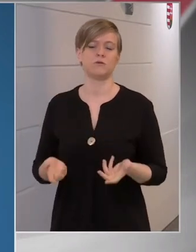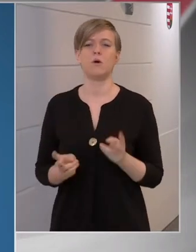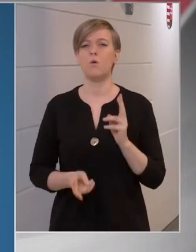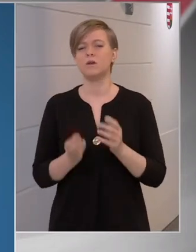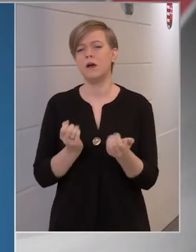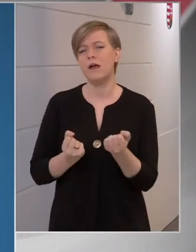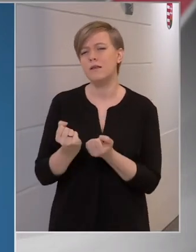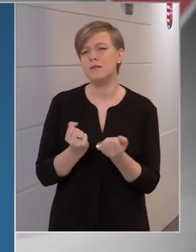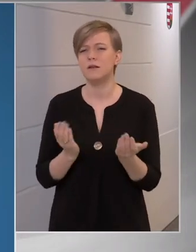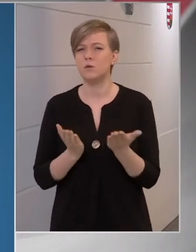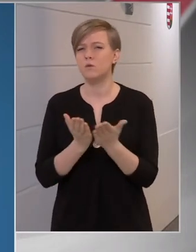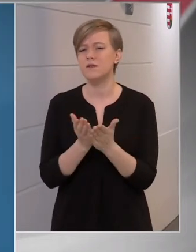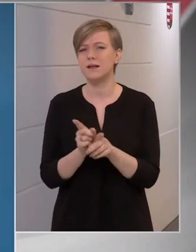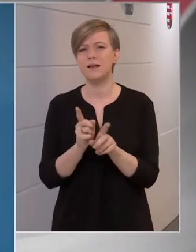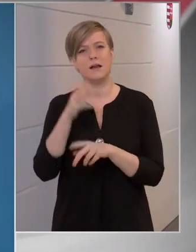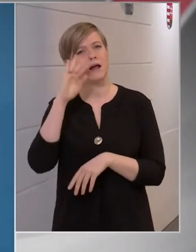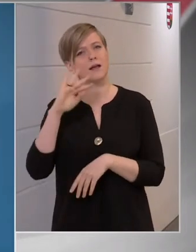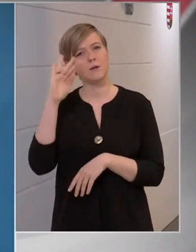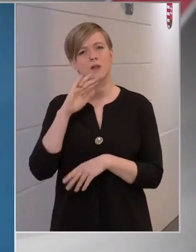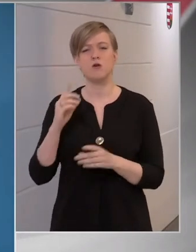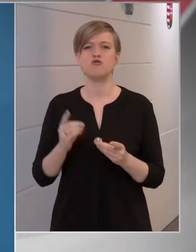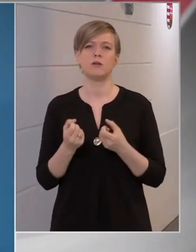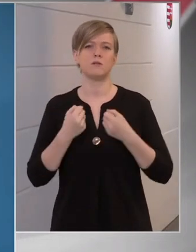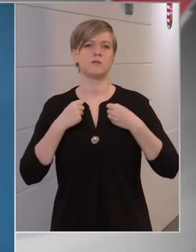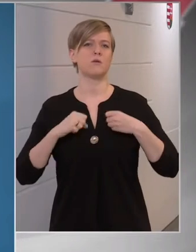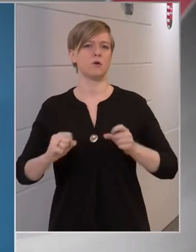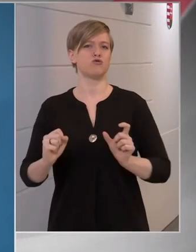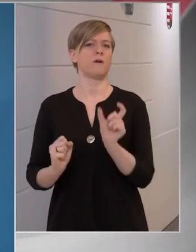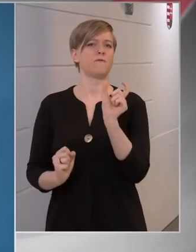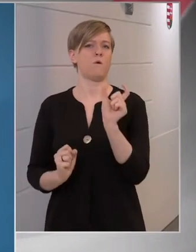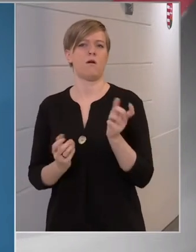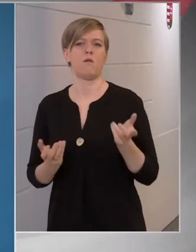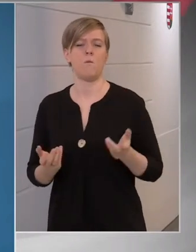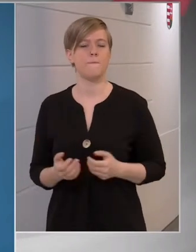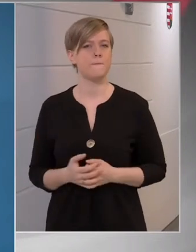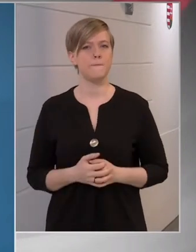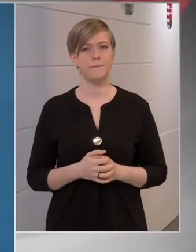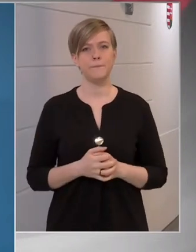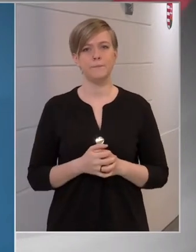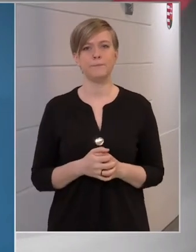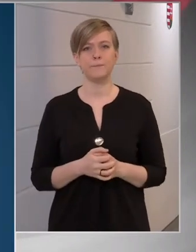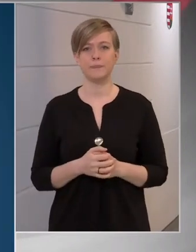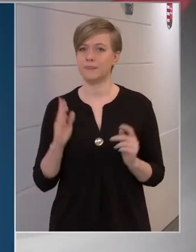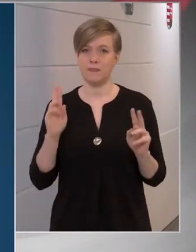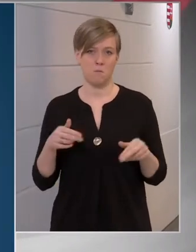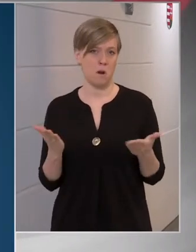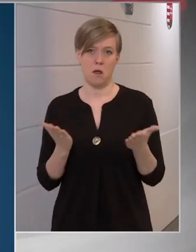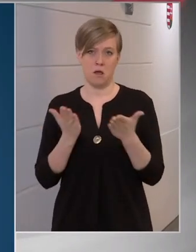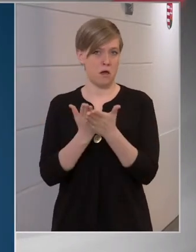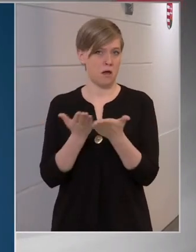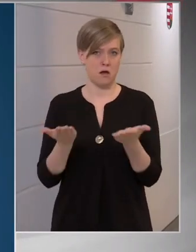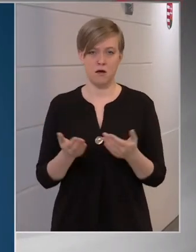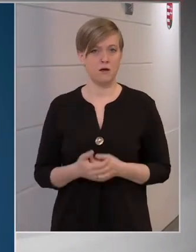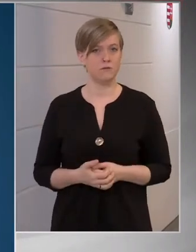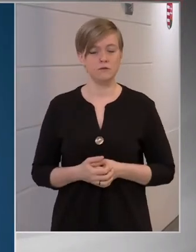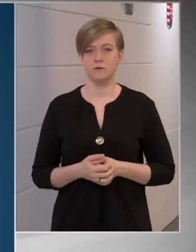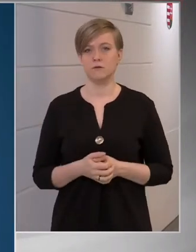Hogyan egyeztethető össze egy ilyen elképzelés a sajtószabadság fogalmával? Nem egyeztethető össze, de